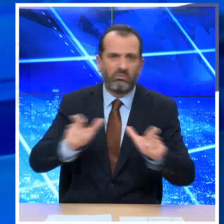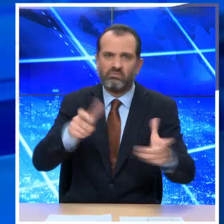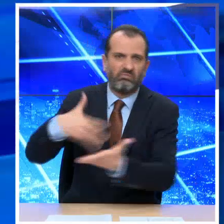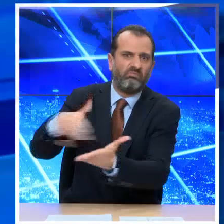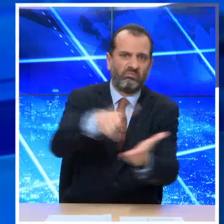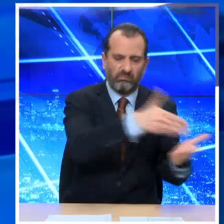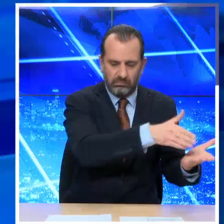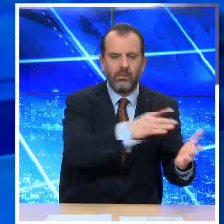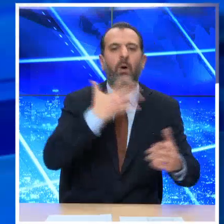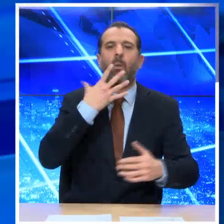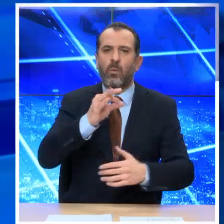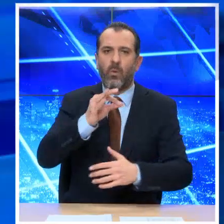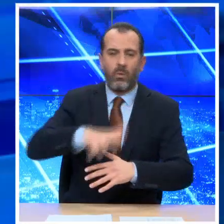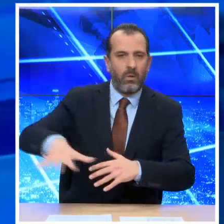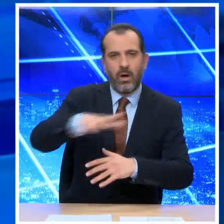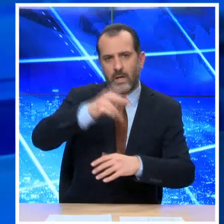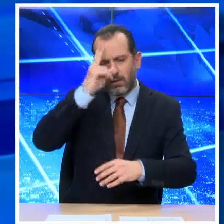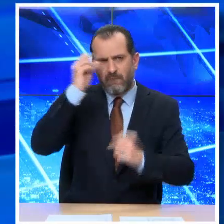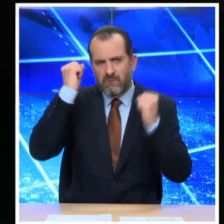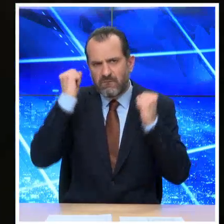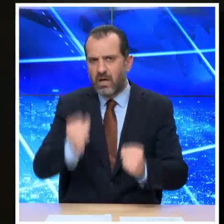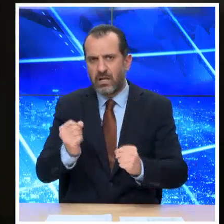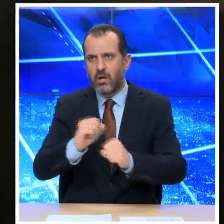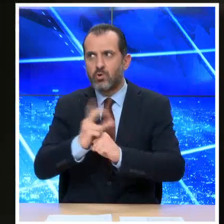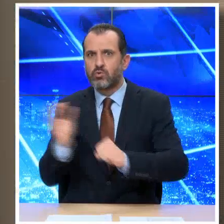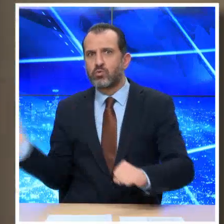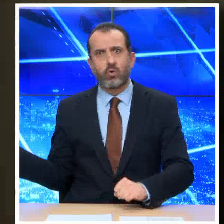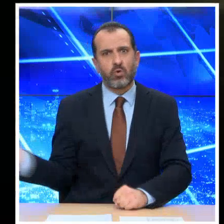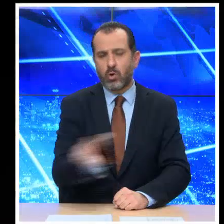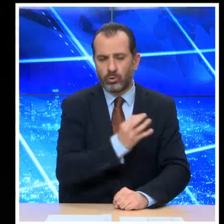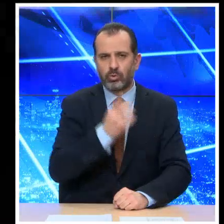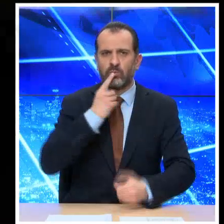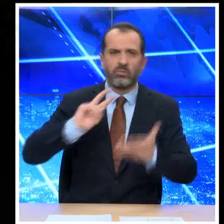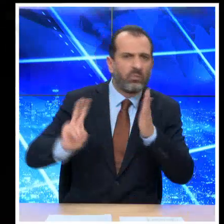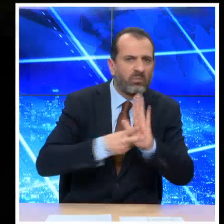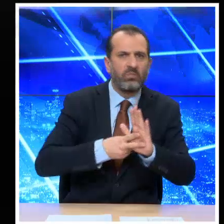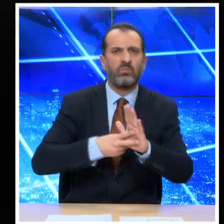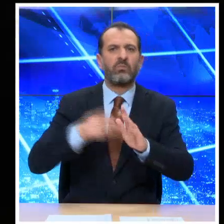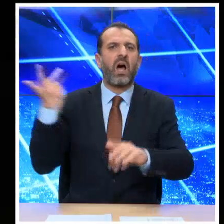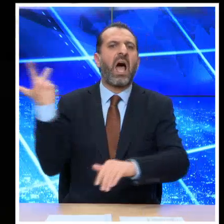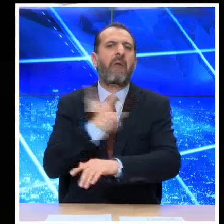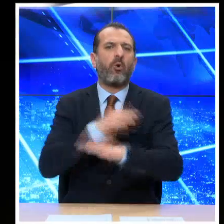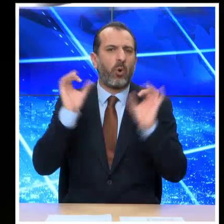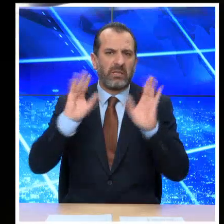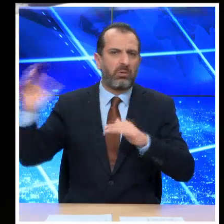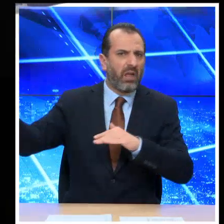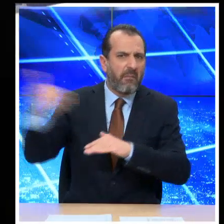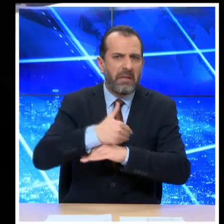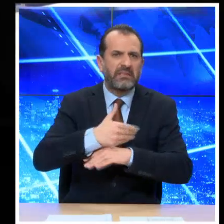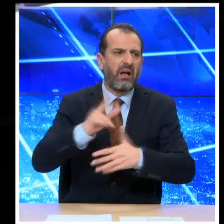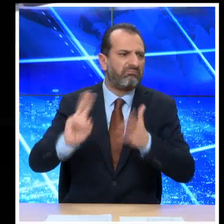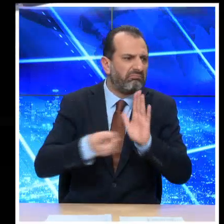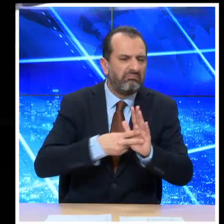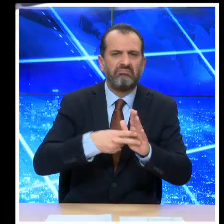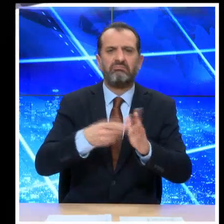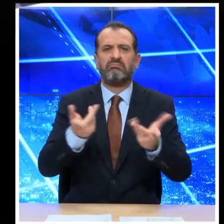εβδομάδες πλήττεται όσο λίγες από τον κορονοϊό. Έχουν επιβληθεί περιορισμοί εισόδους τους ανεμβολίας τους σε χώρους εστίασης